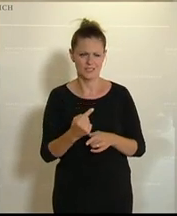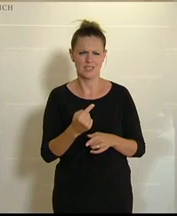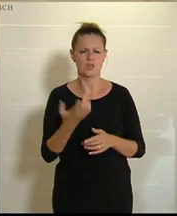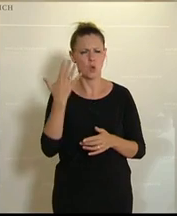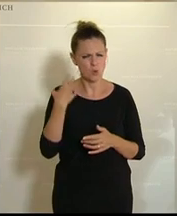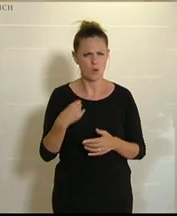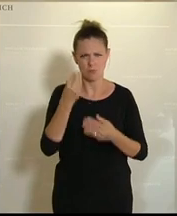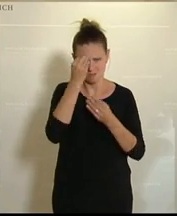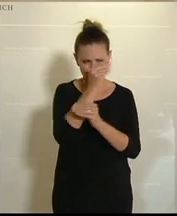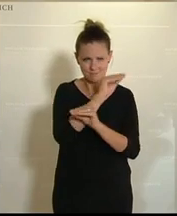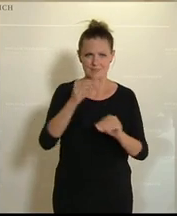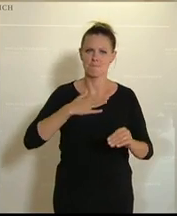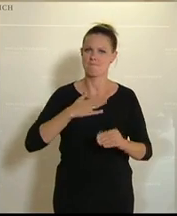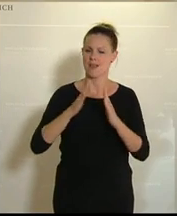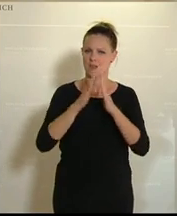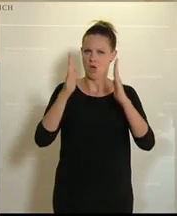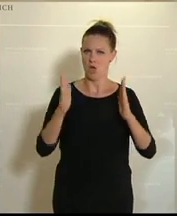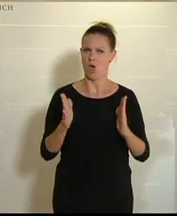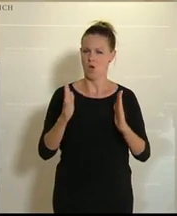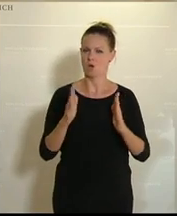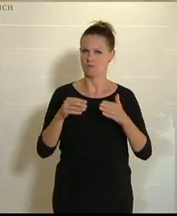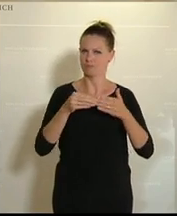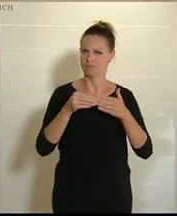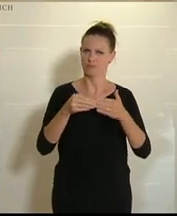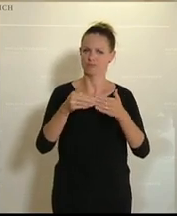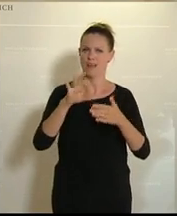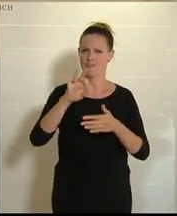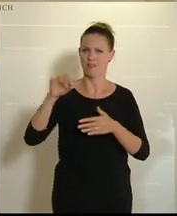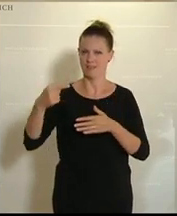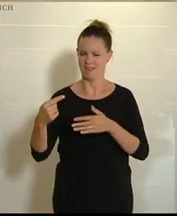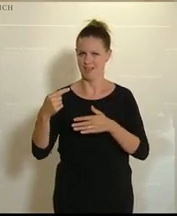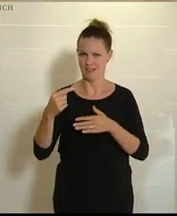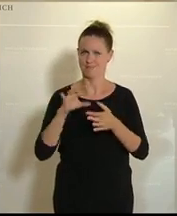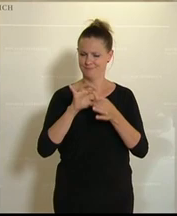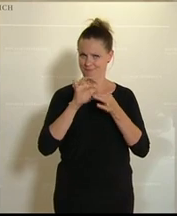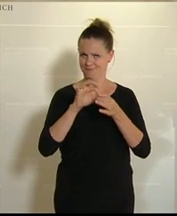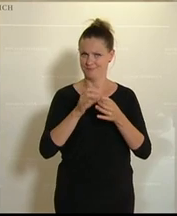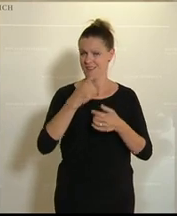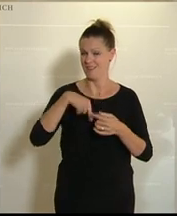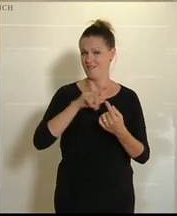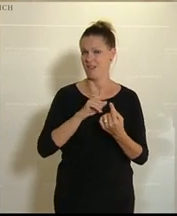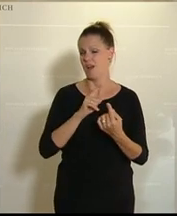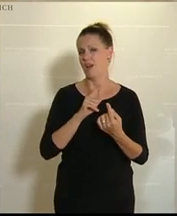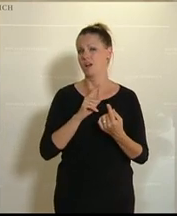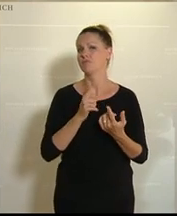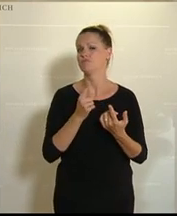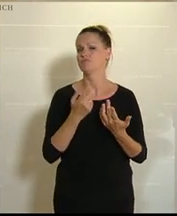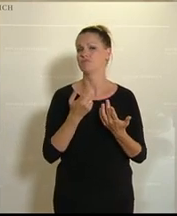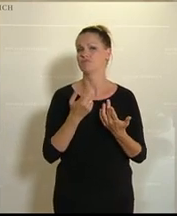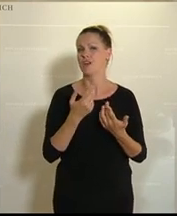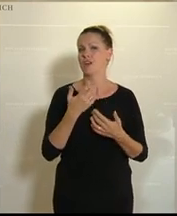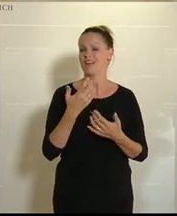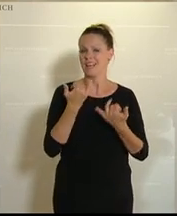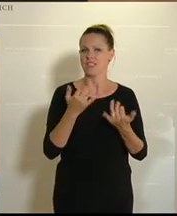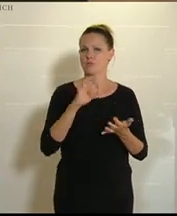es auch noch einmal erwähnen. Mein Haus ist federführend in der FFG. Wir gehen von einem Zustand, wo wir jetzt 50